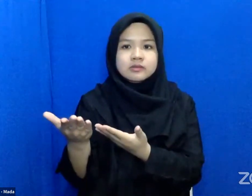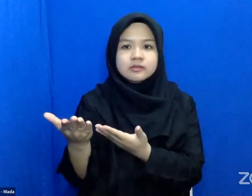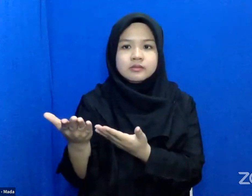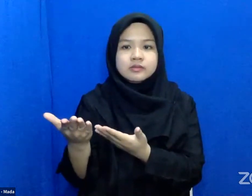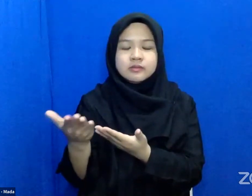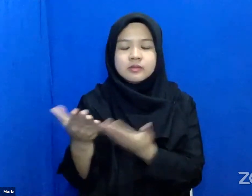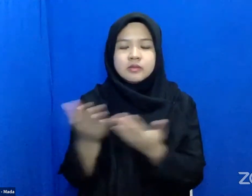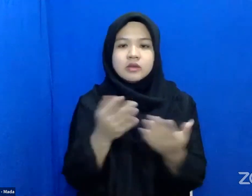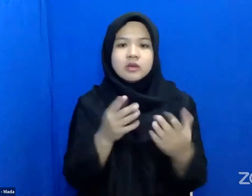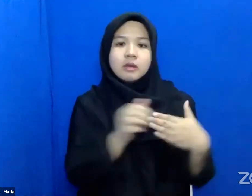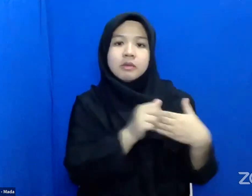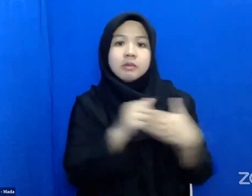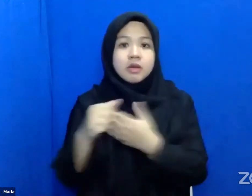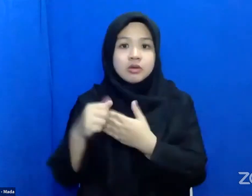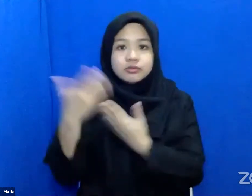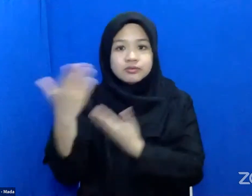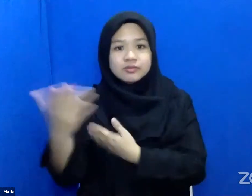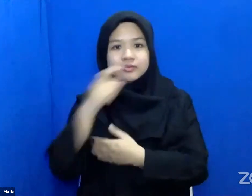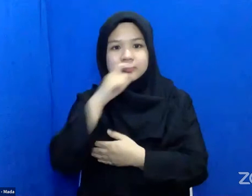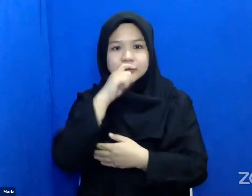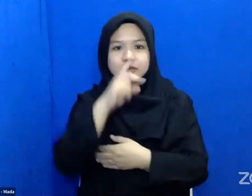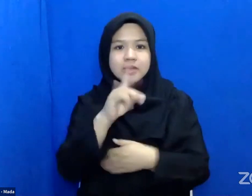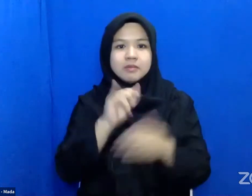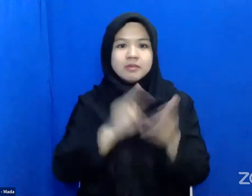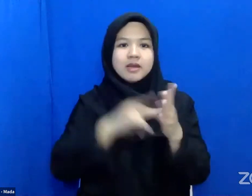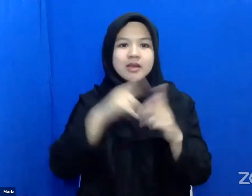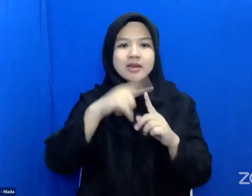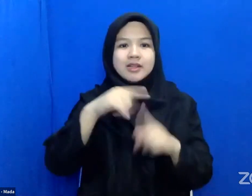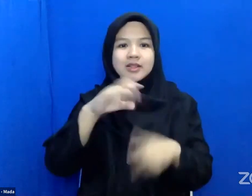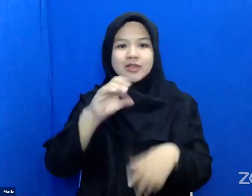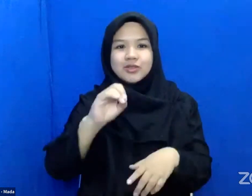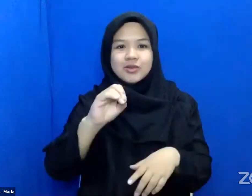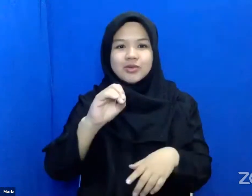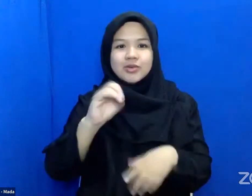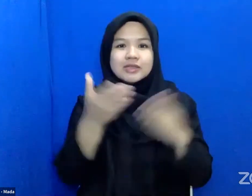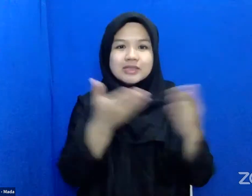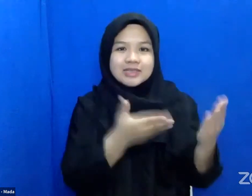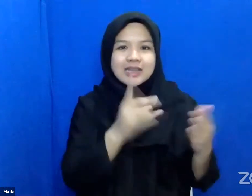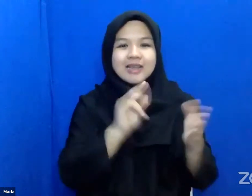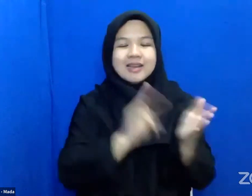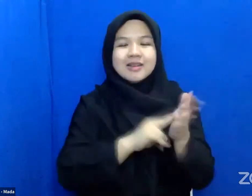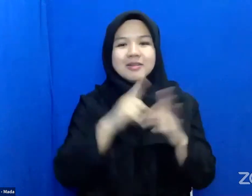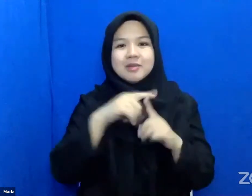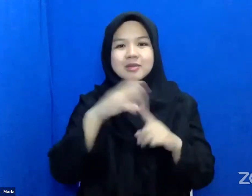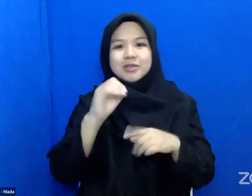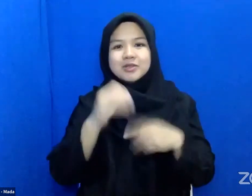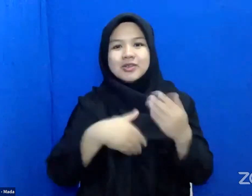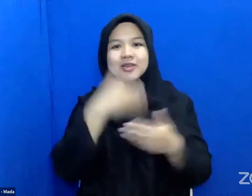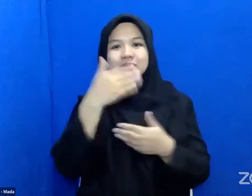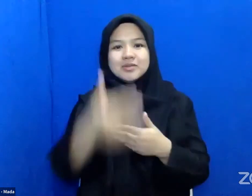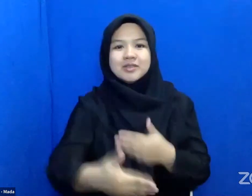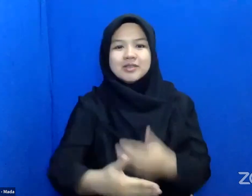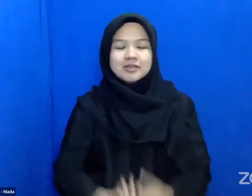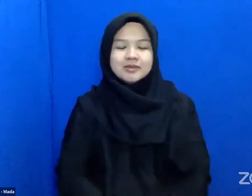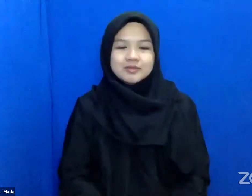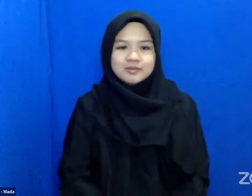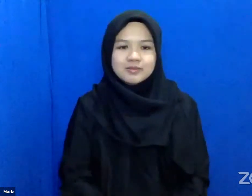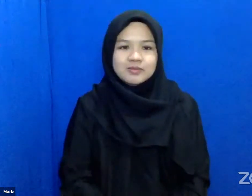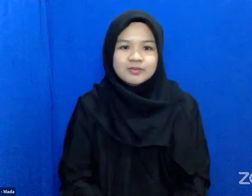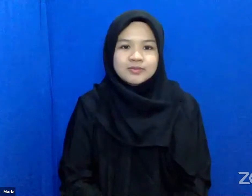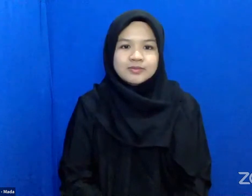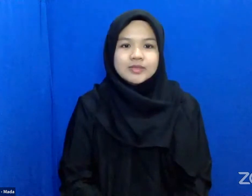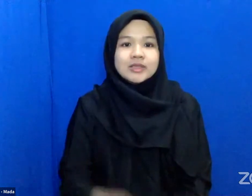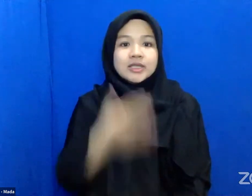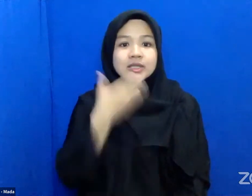pemanduan ke tangan Bapak Rinto Andriono silakan Mas Rinto untuk dilanjutkan terima kasih